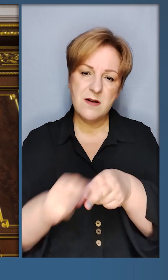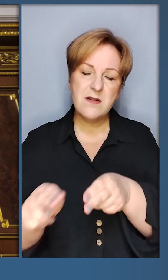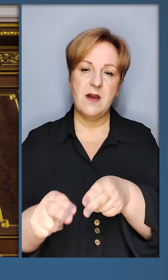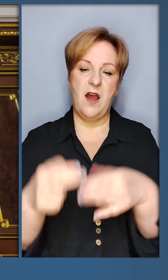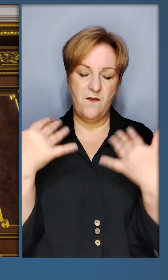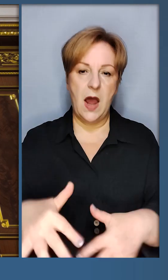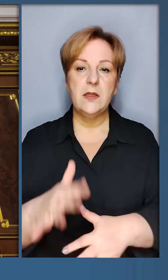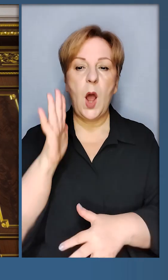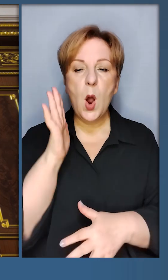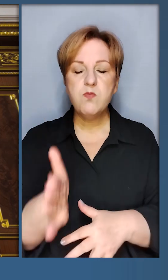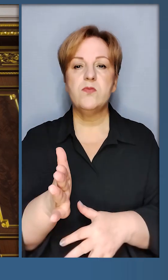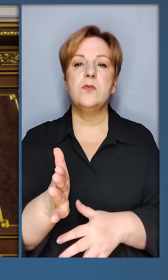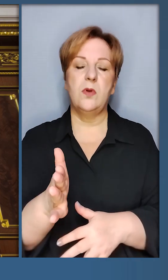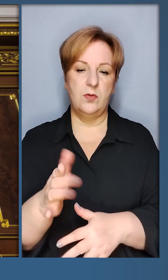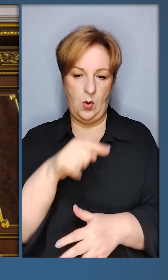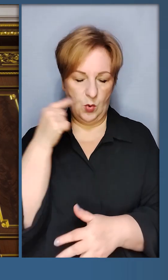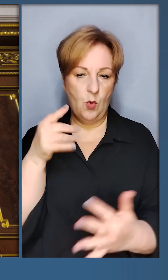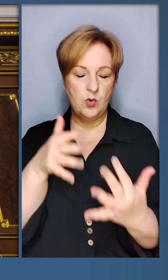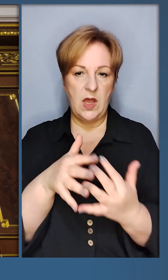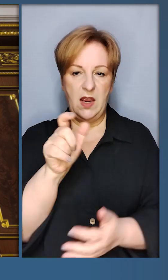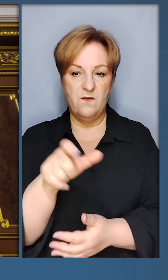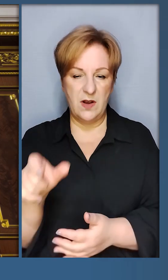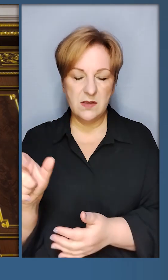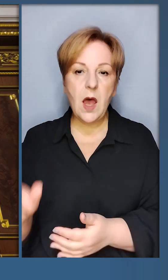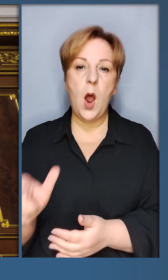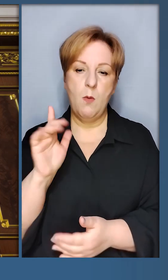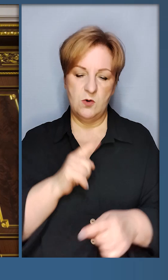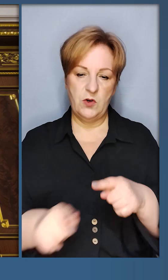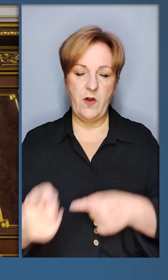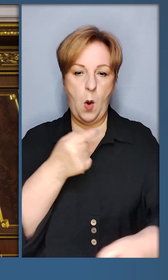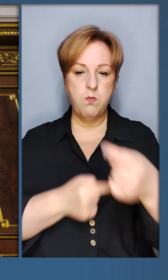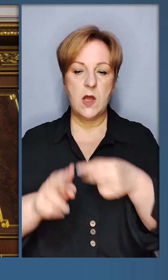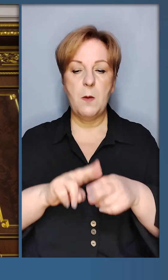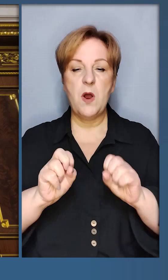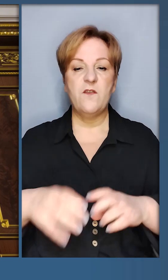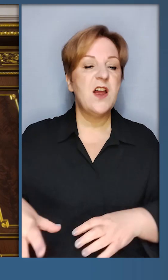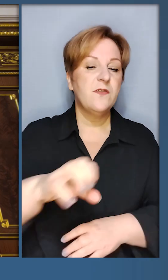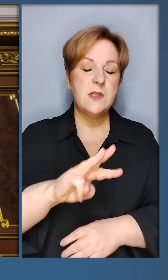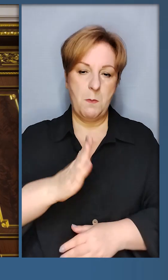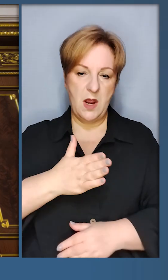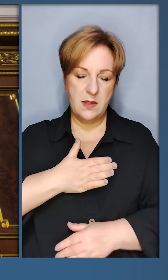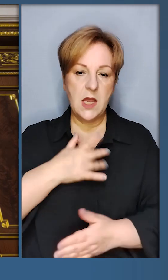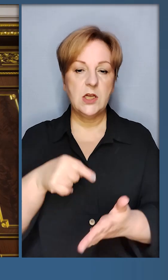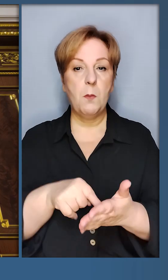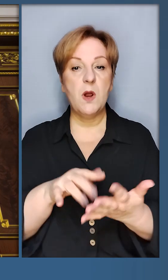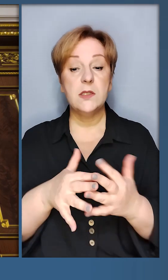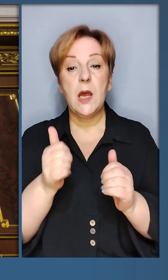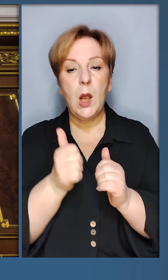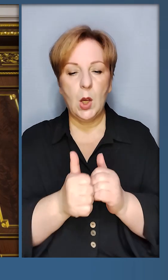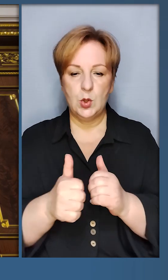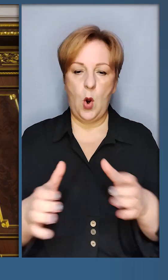нестимуть російські війська, тим швидше ми зможемо повернути безпеку усім нашим містам і селам.